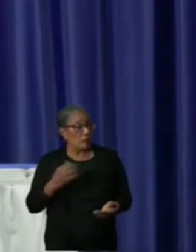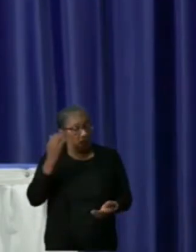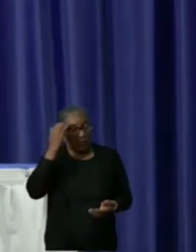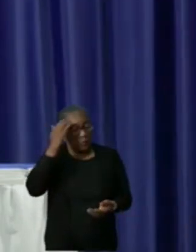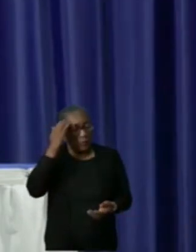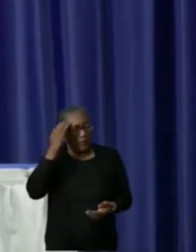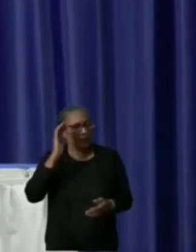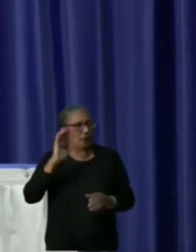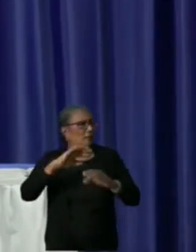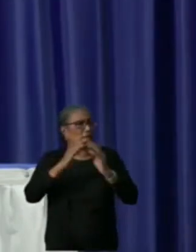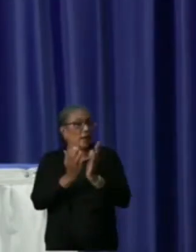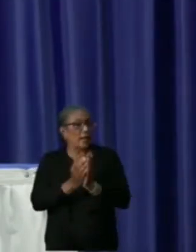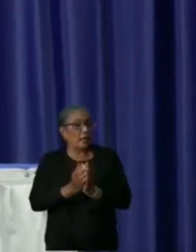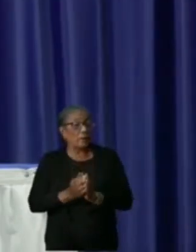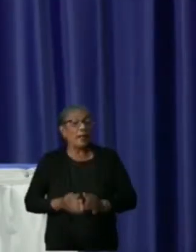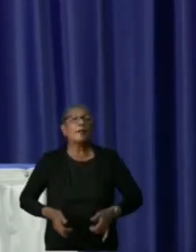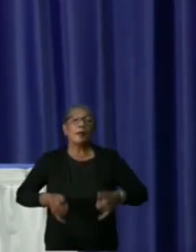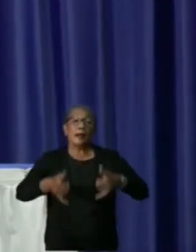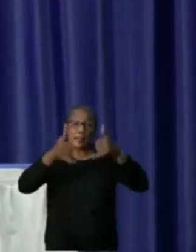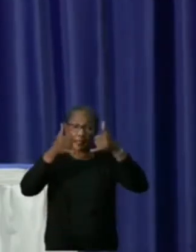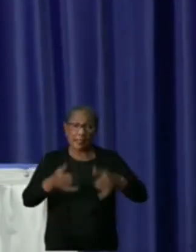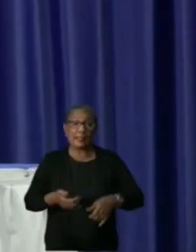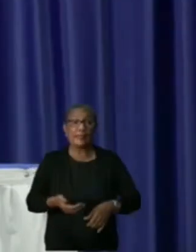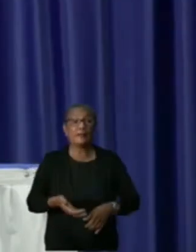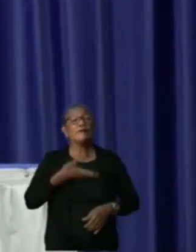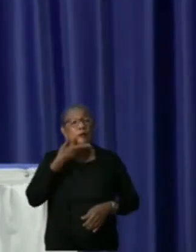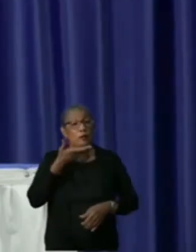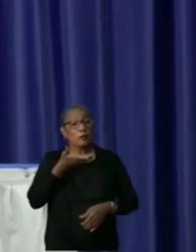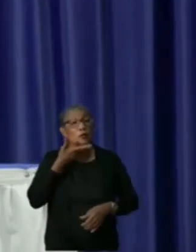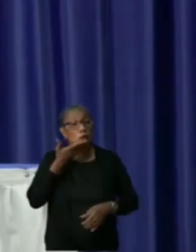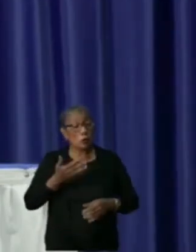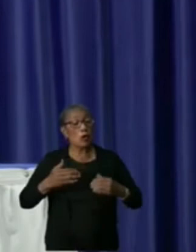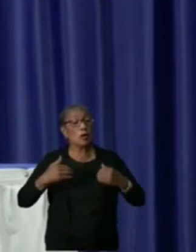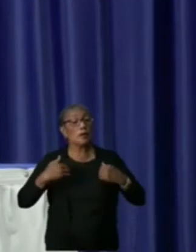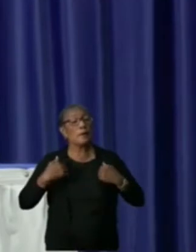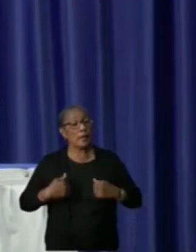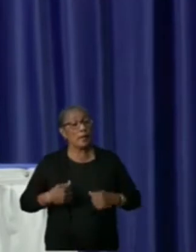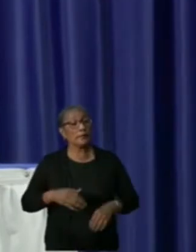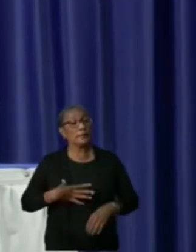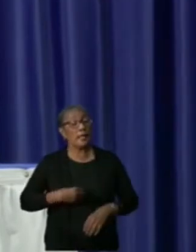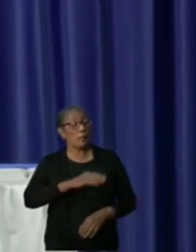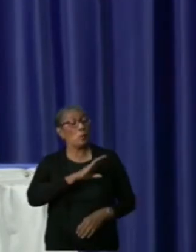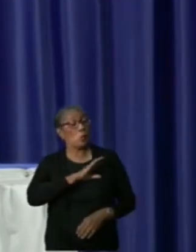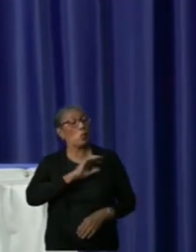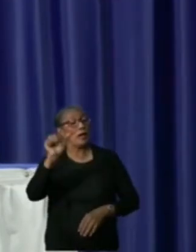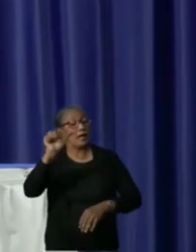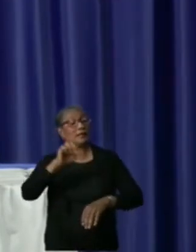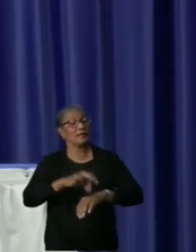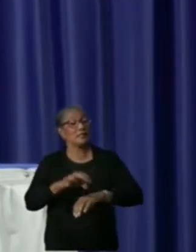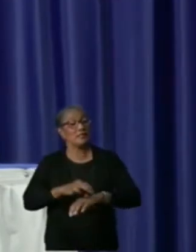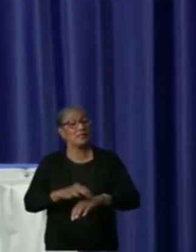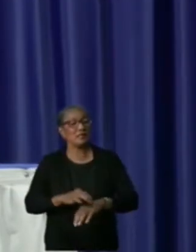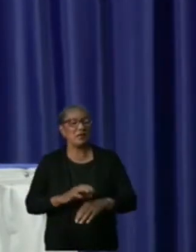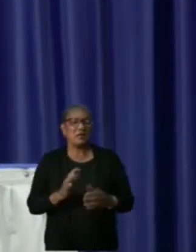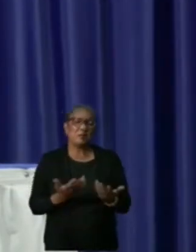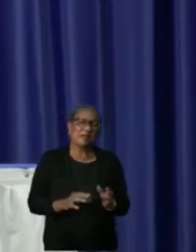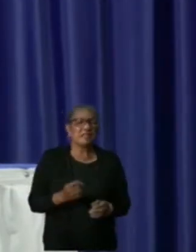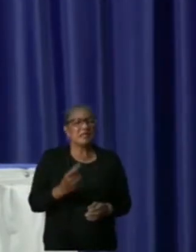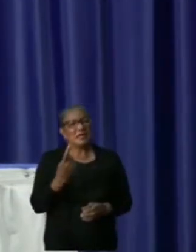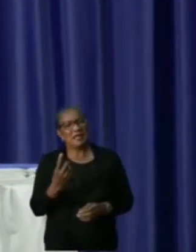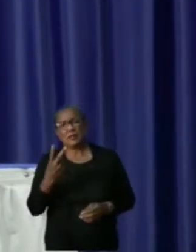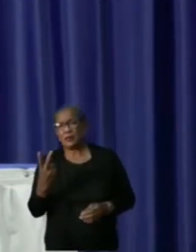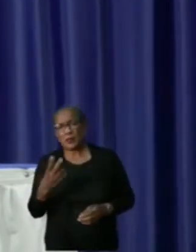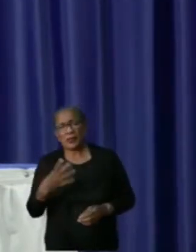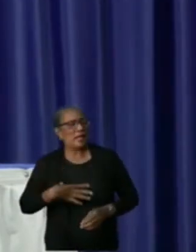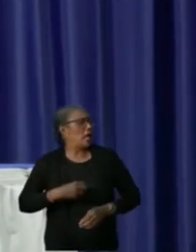stuk, maar het overgrote merendeel had onderliggende aandoeningen. Misschien een enkeling zonder